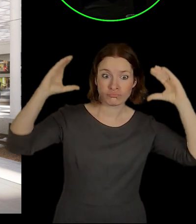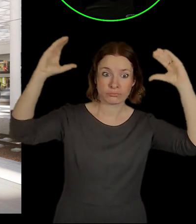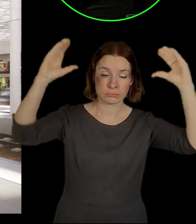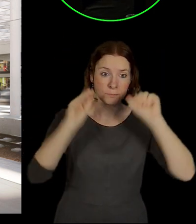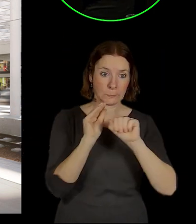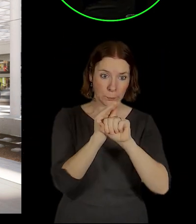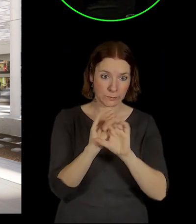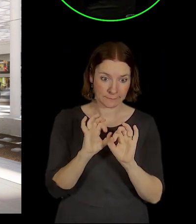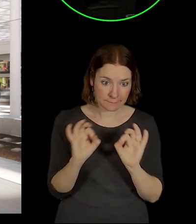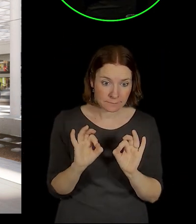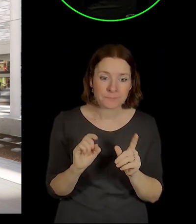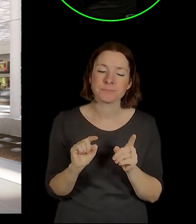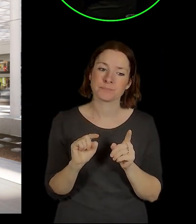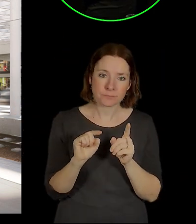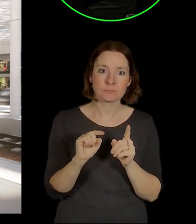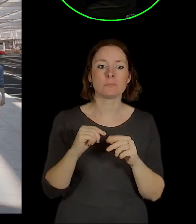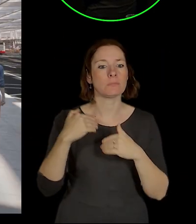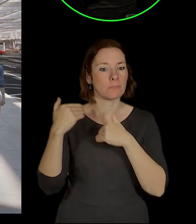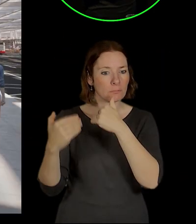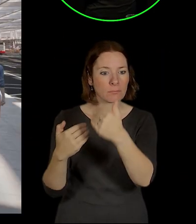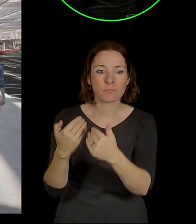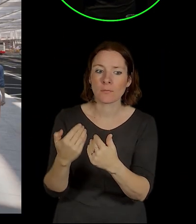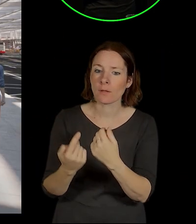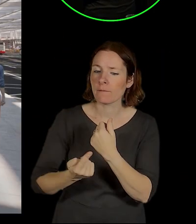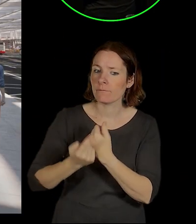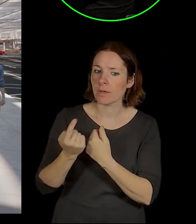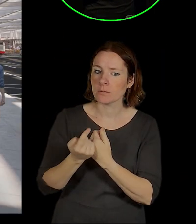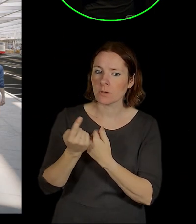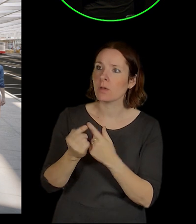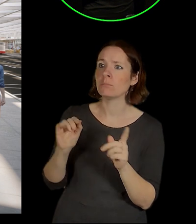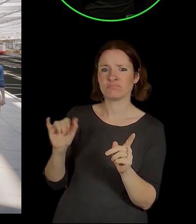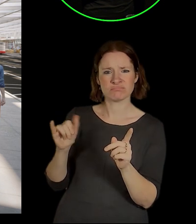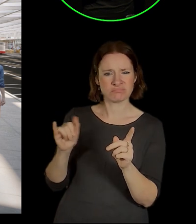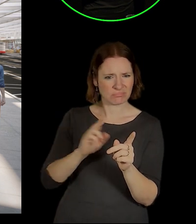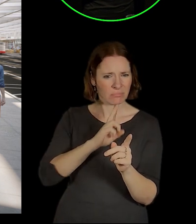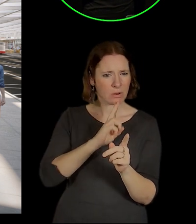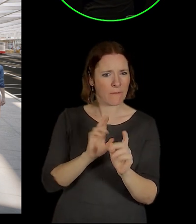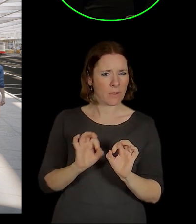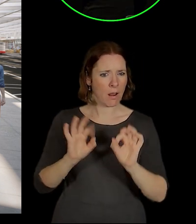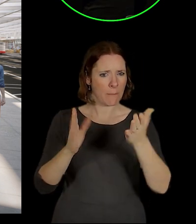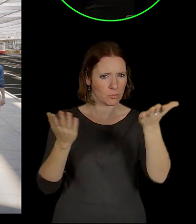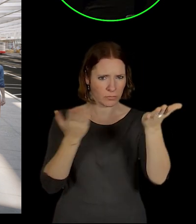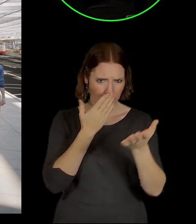někdo tlačil k něčemu, tak najednou vlastně všichni říkali, tak jo, tak to tak uděláme.